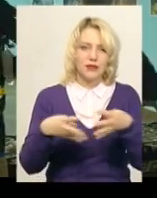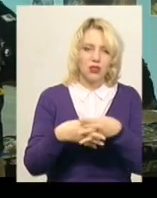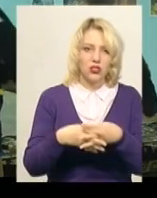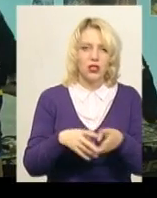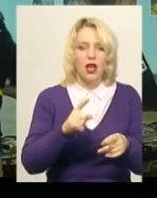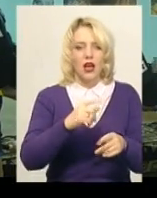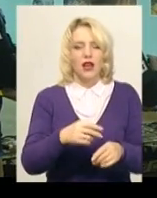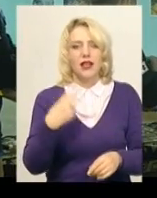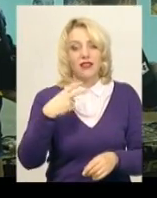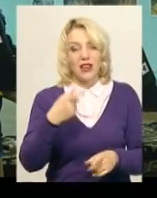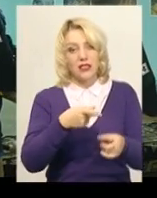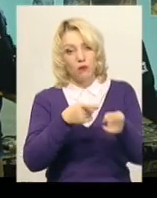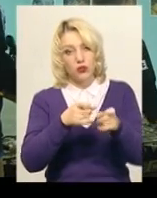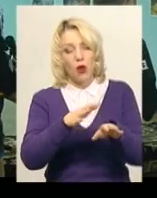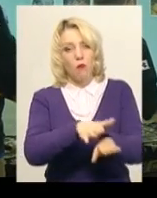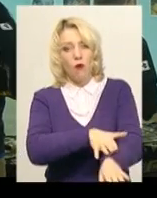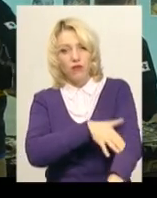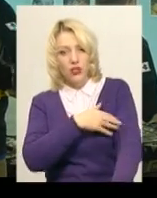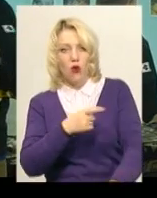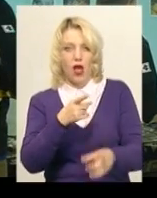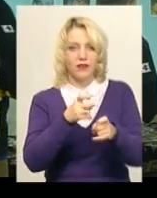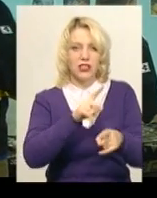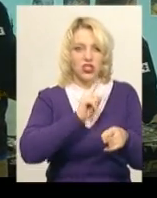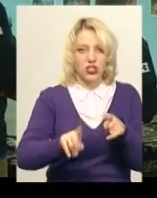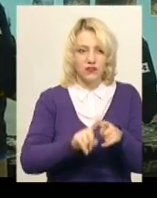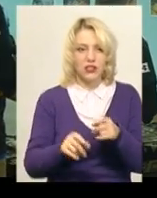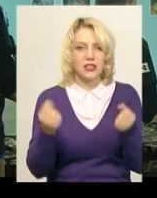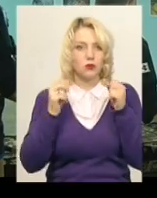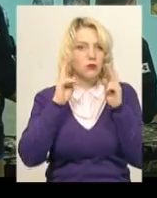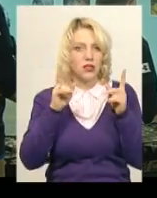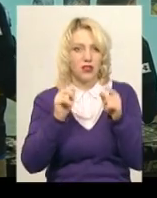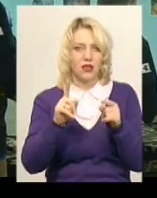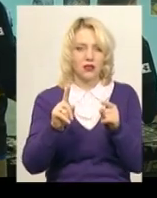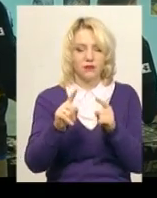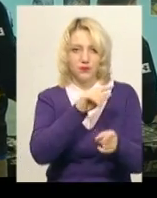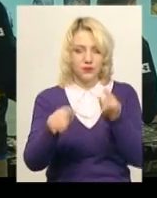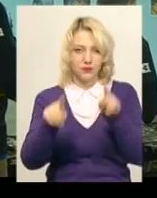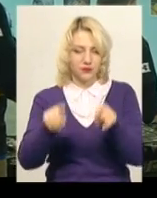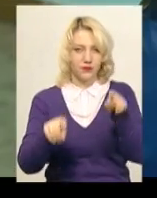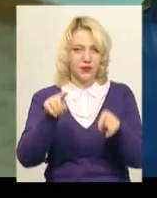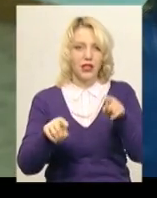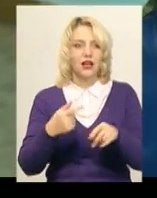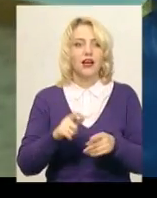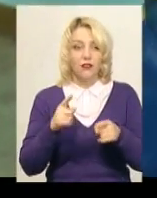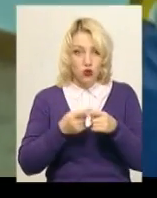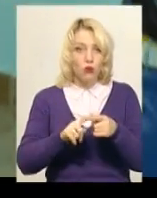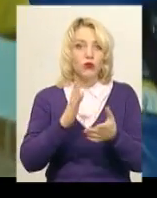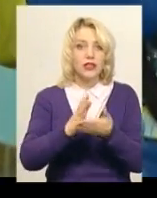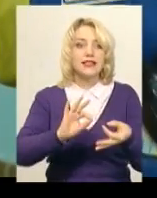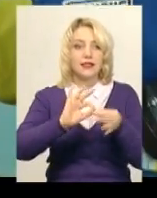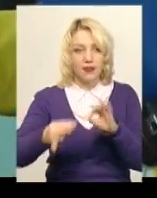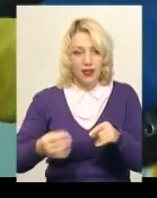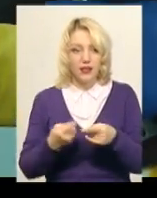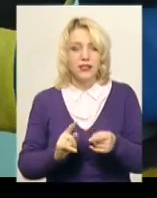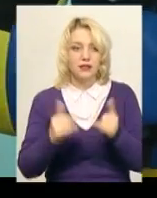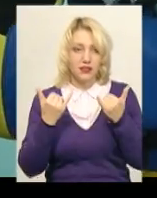20 пострілів повільно, 20 швидко. Спортсмен не знає, в якій послідовності, в чому і полягає складність. Зараз, розповідає голова